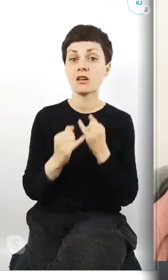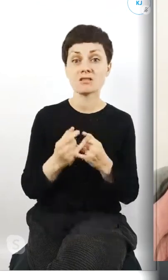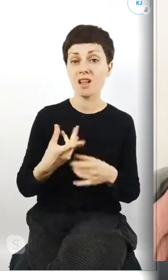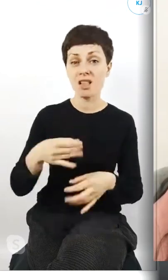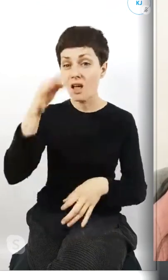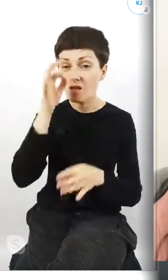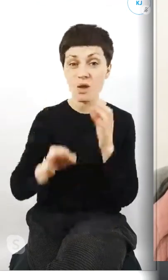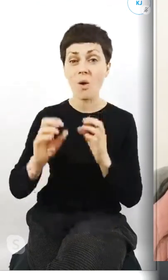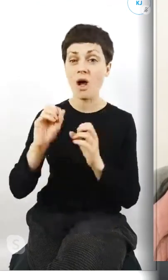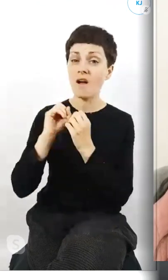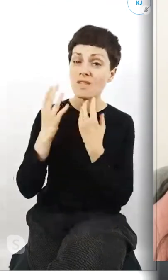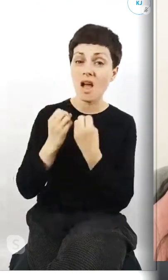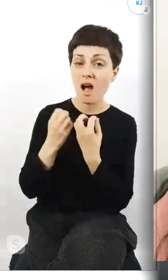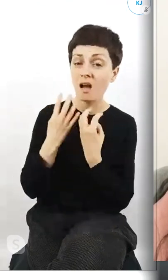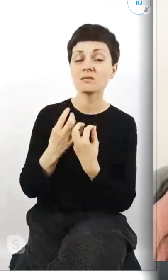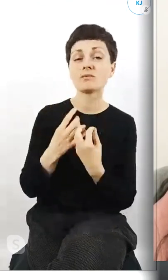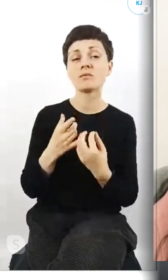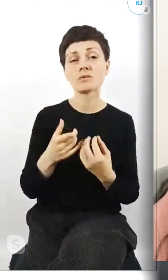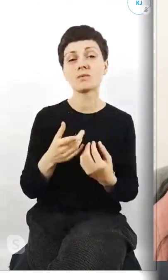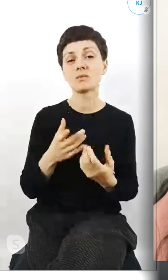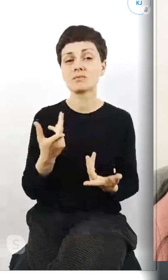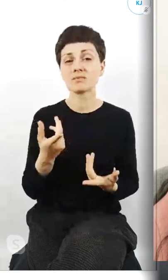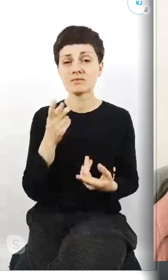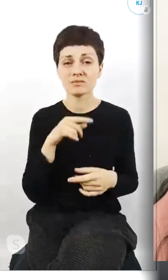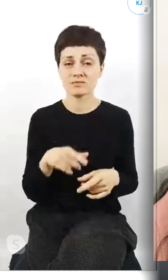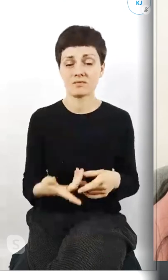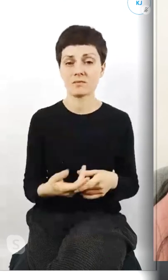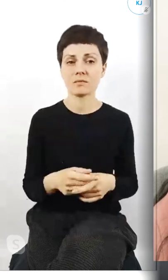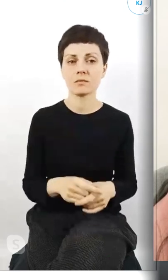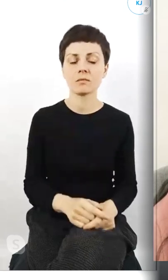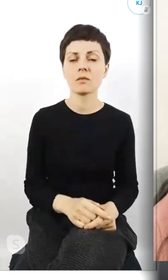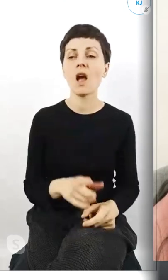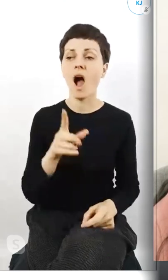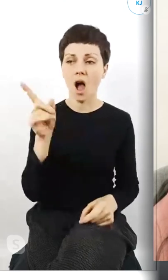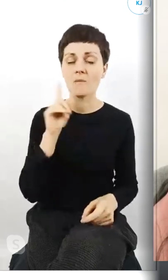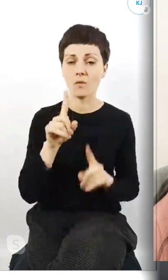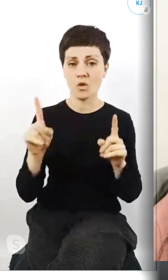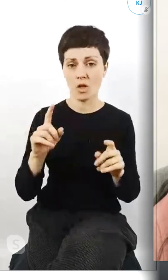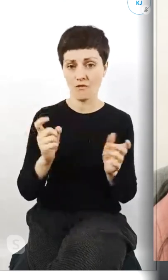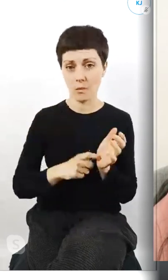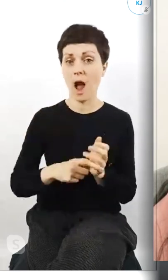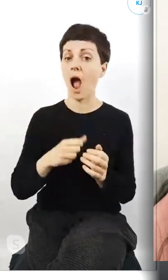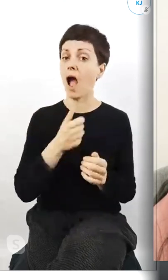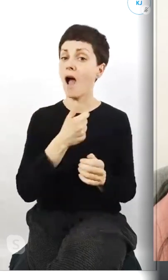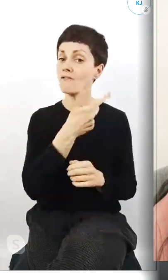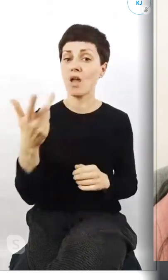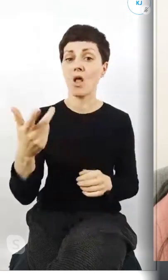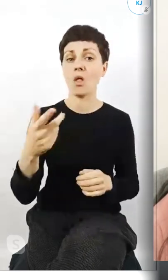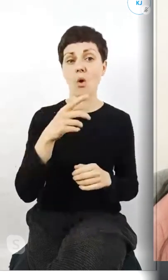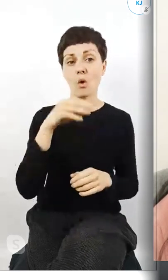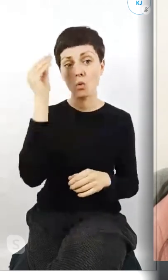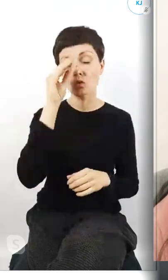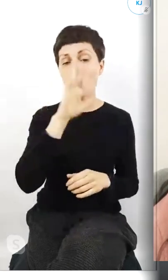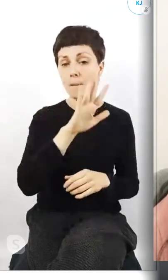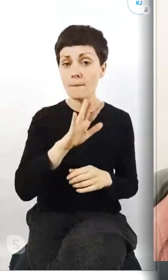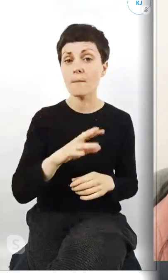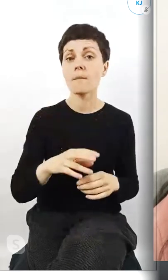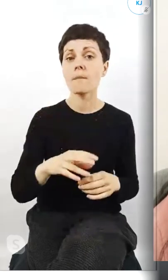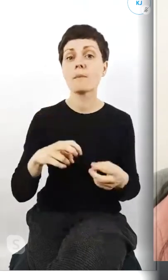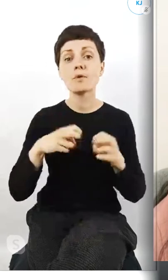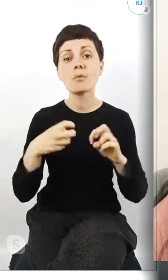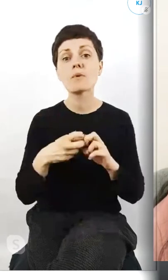maturę z polskiego, czy to podstawową, czy to rozszerzoną, a wiele uczniów ma problemy z czytaniem naszych